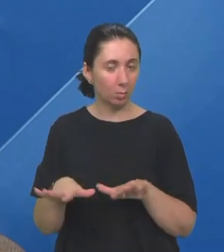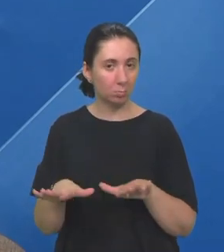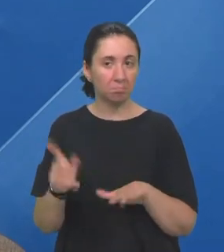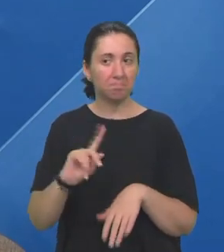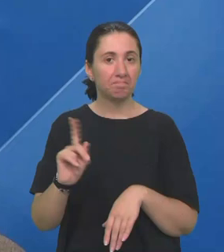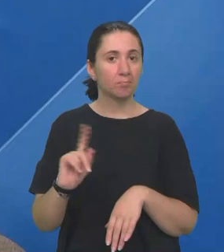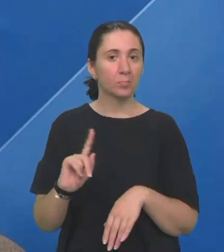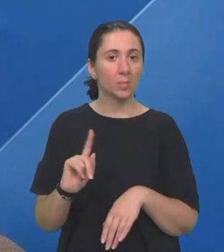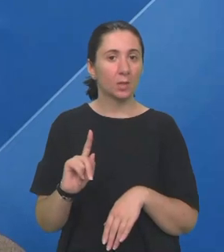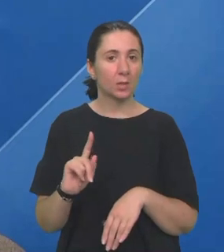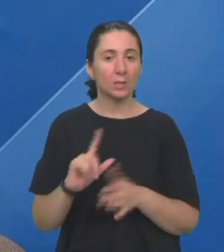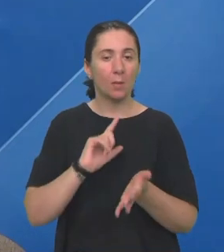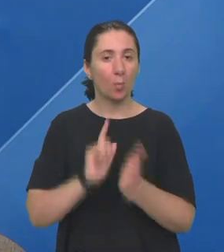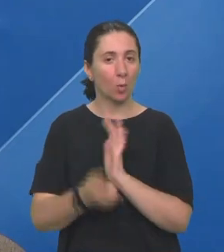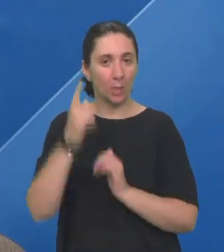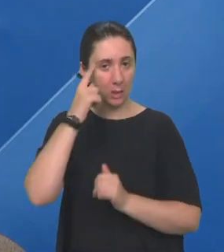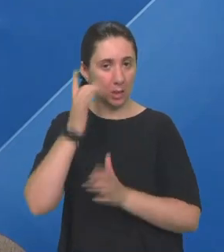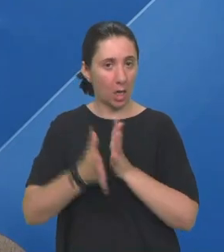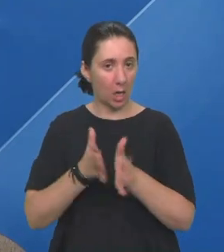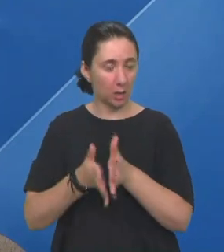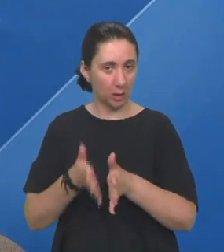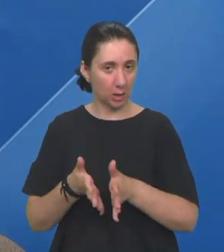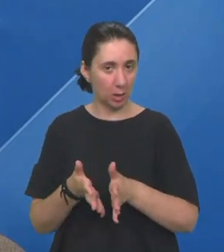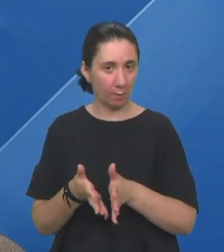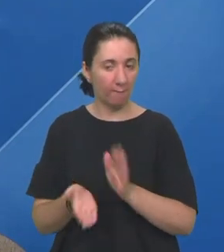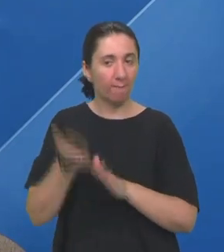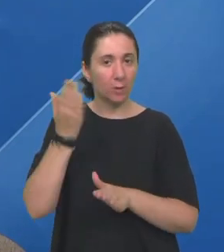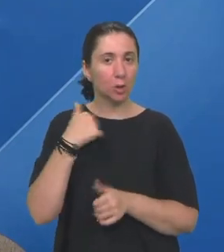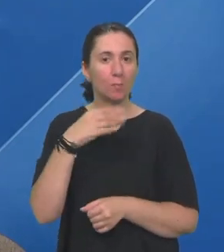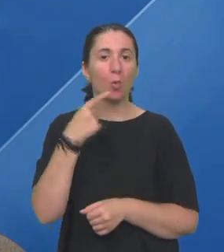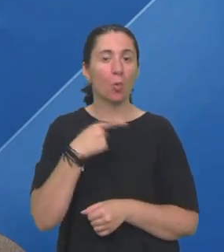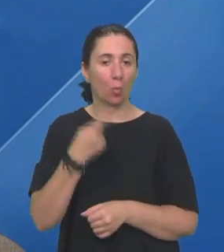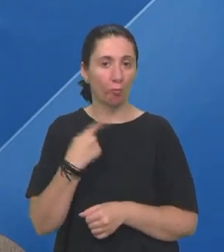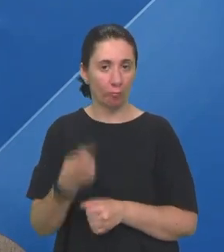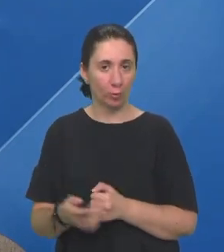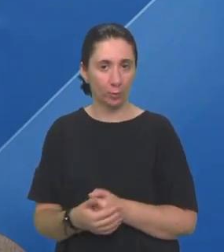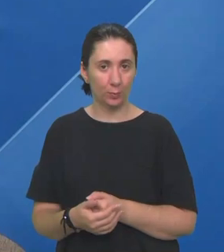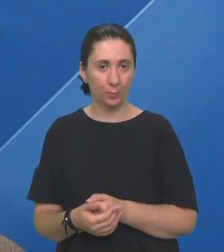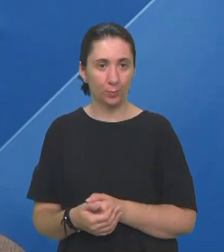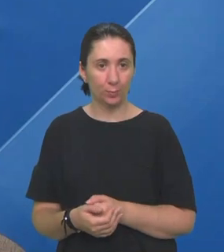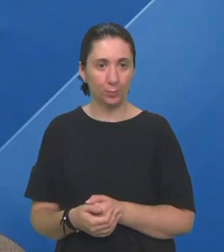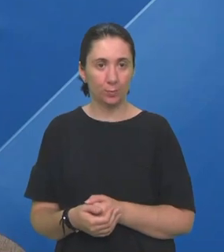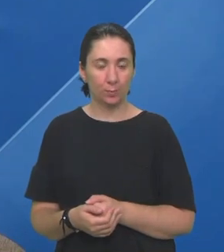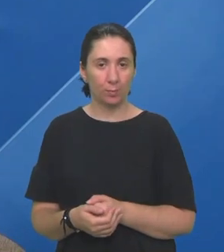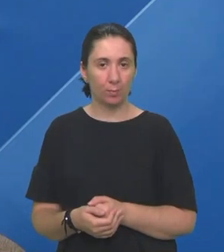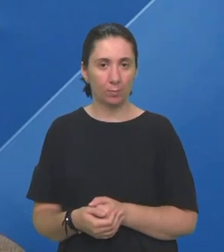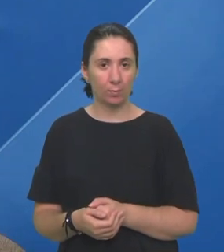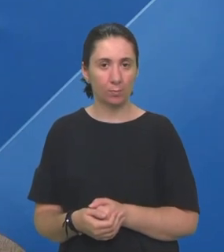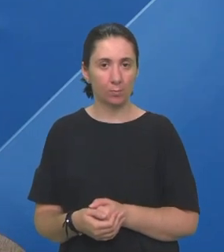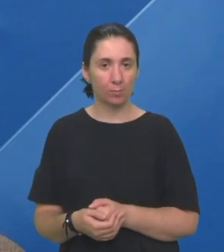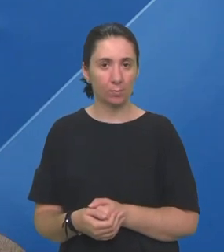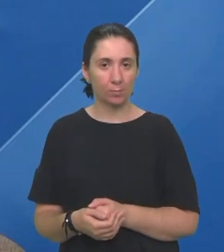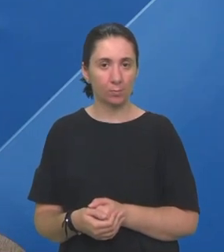Nisam odmah znala znakovati Više sam govorila I onda sam